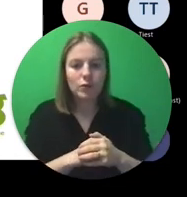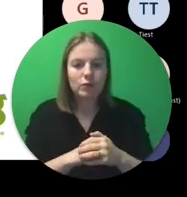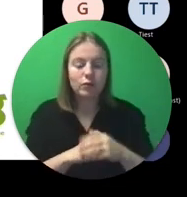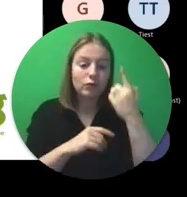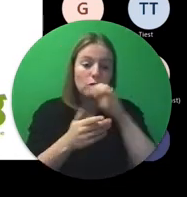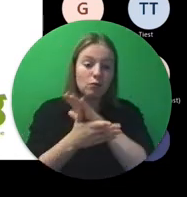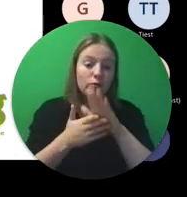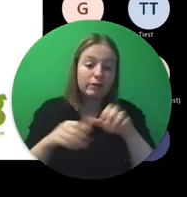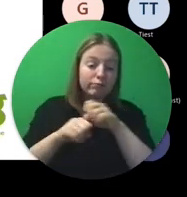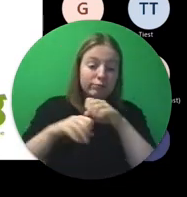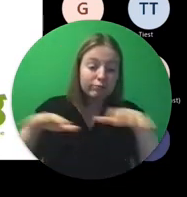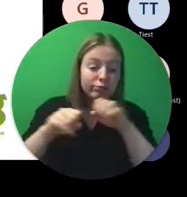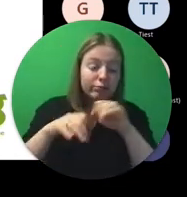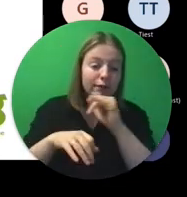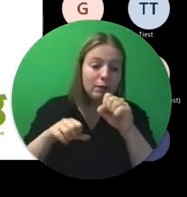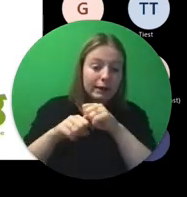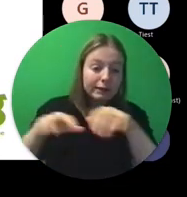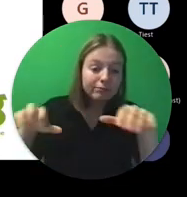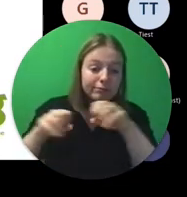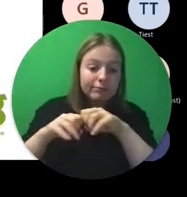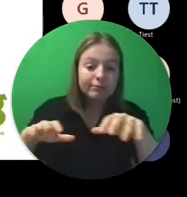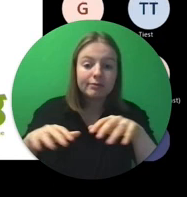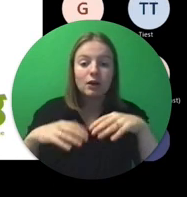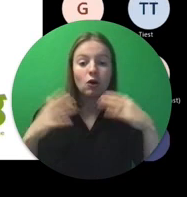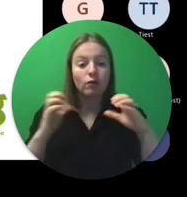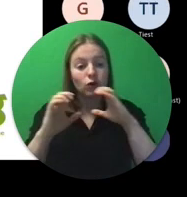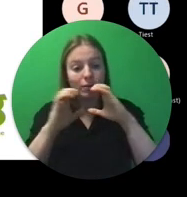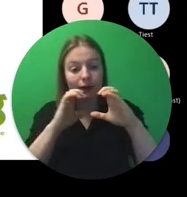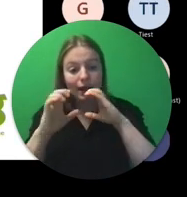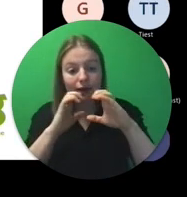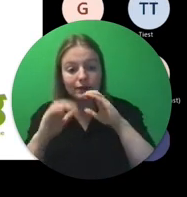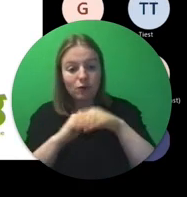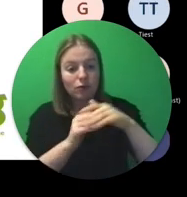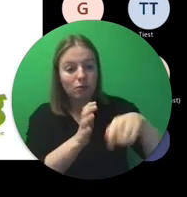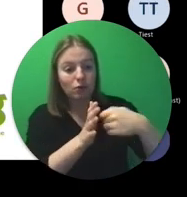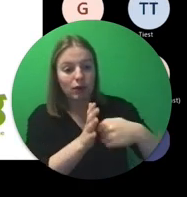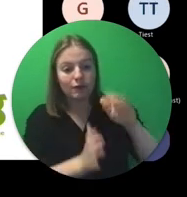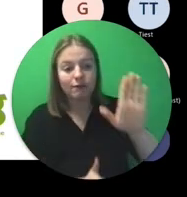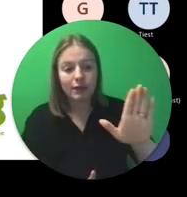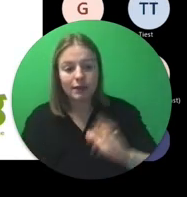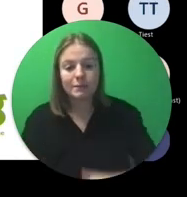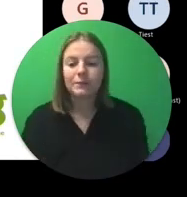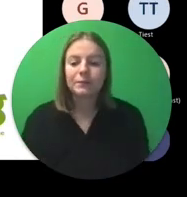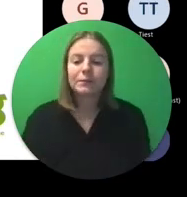disseminatie, bijvoorbeeld naar communicatie over jullie project.